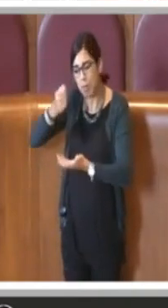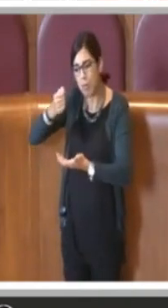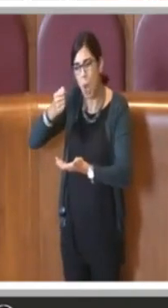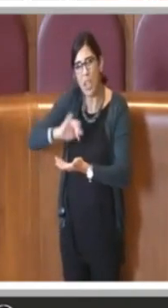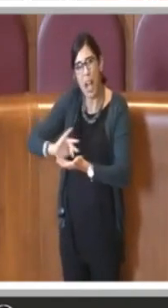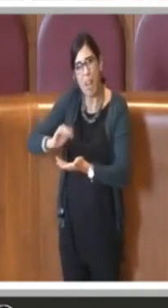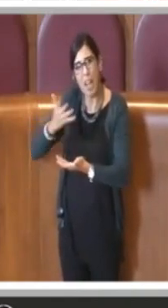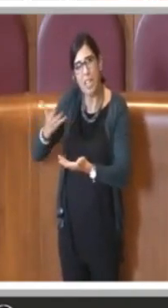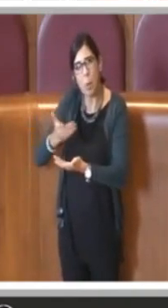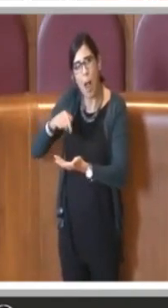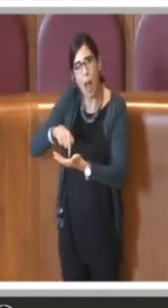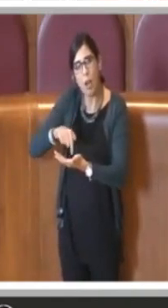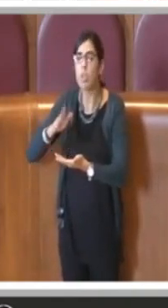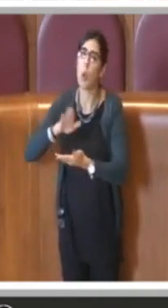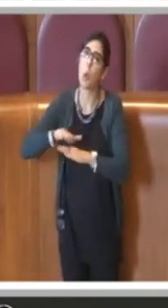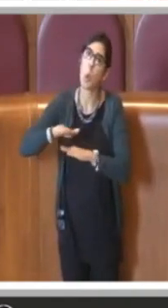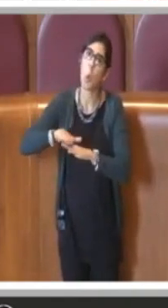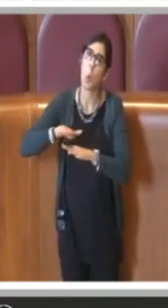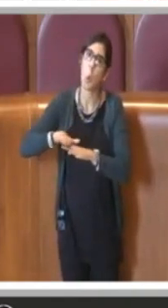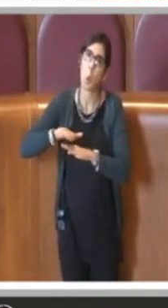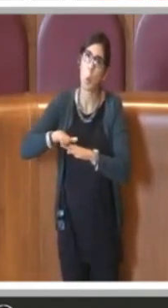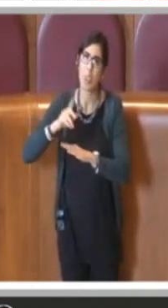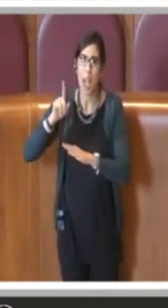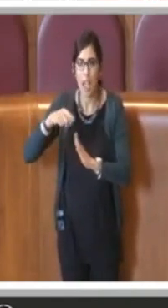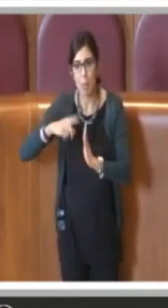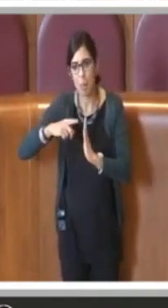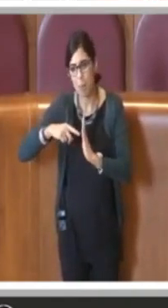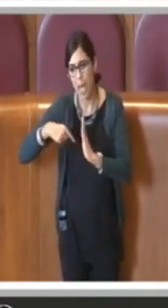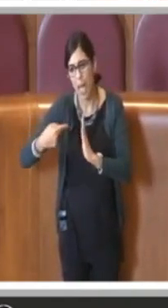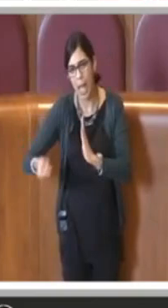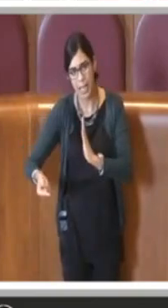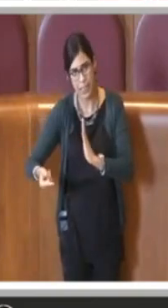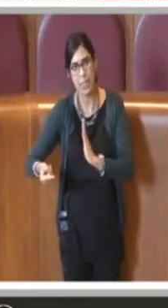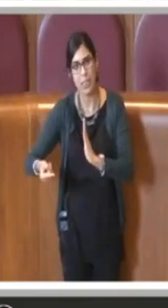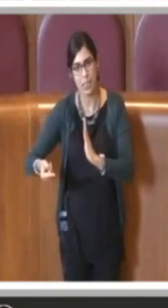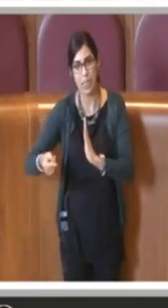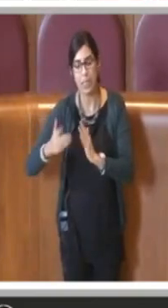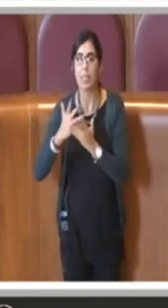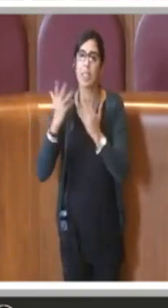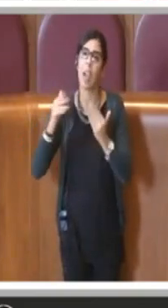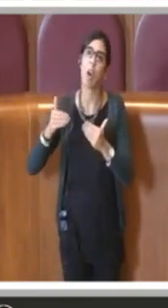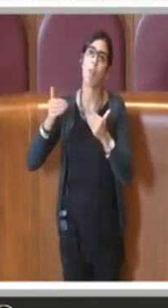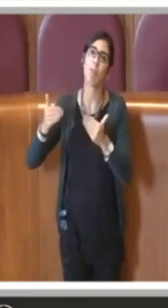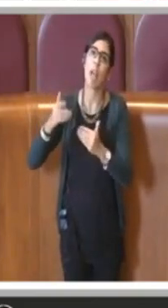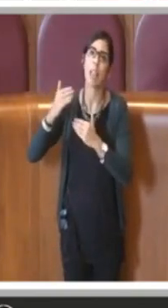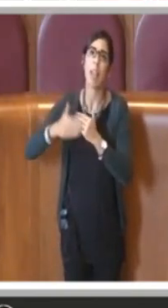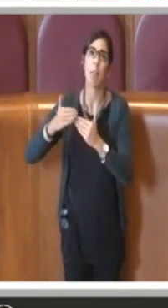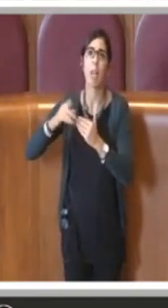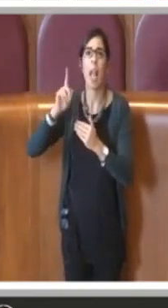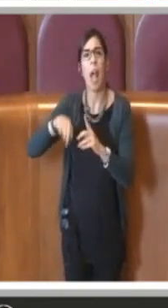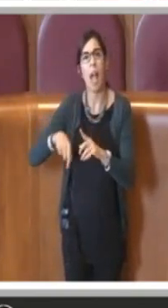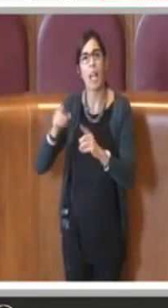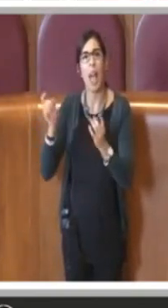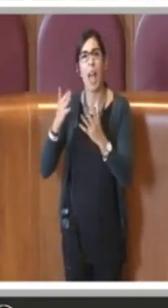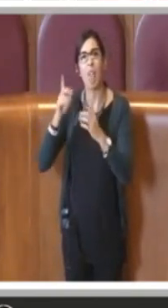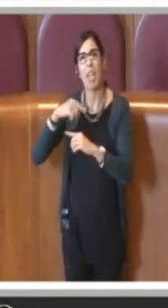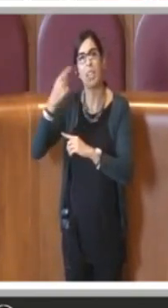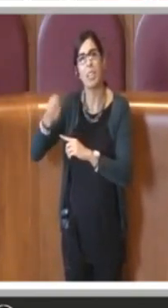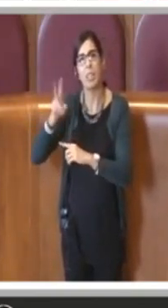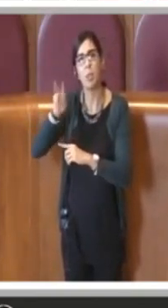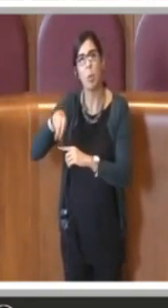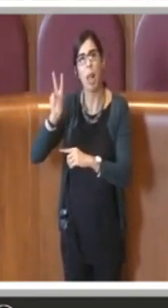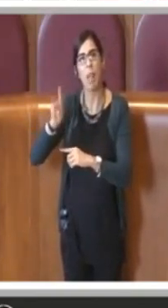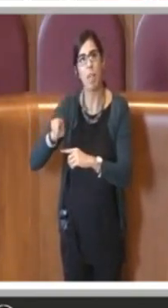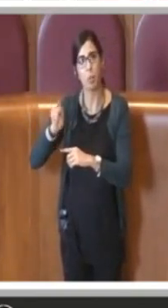mesi dell'anno in corso e prorogando i termini anche per gli eventi che si svolgeranno nel 2021.